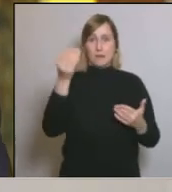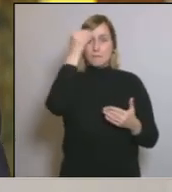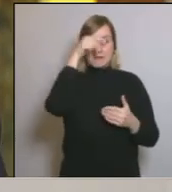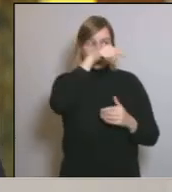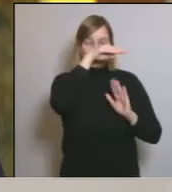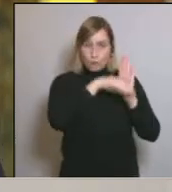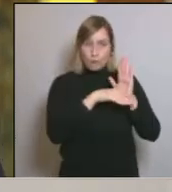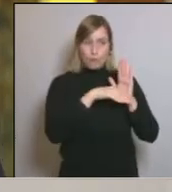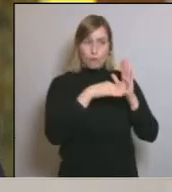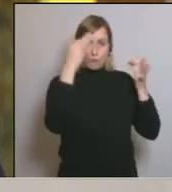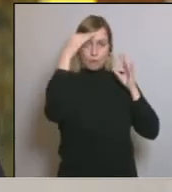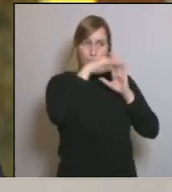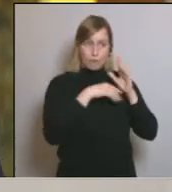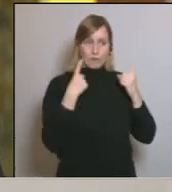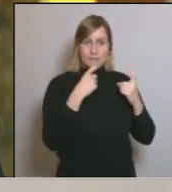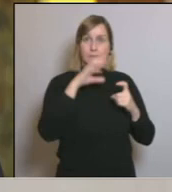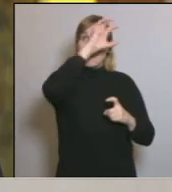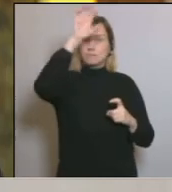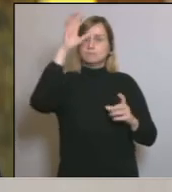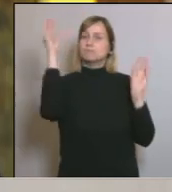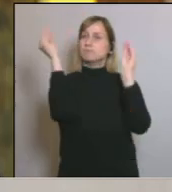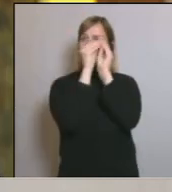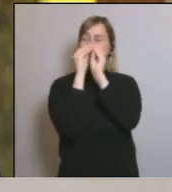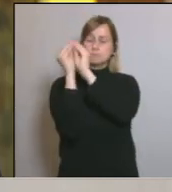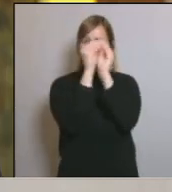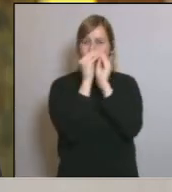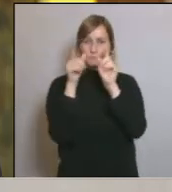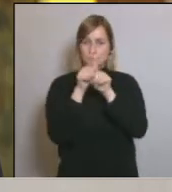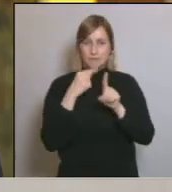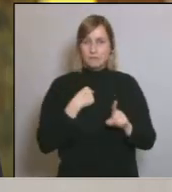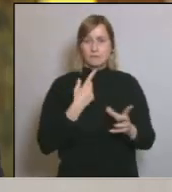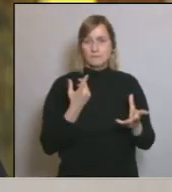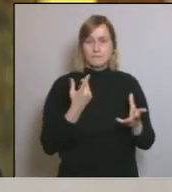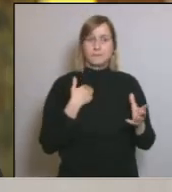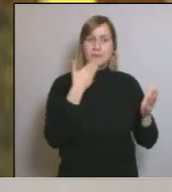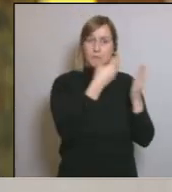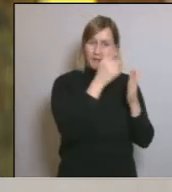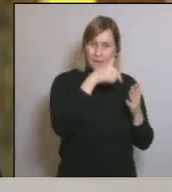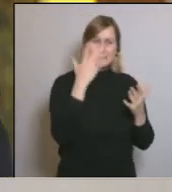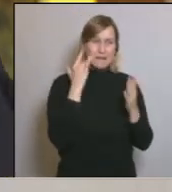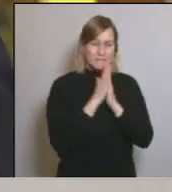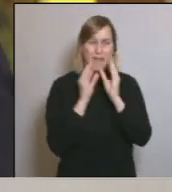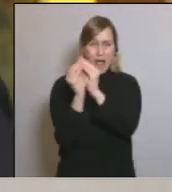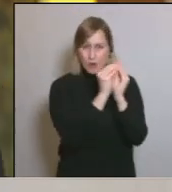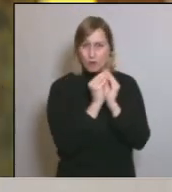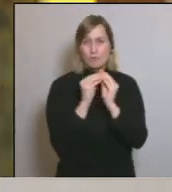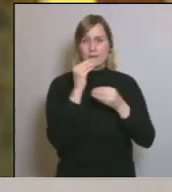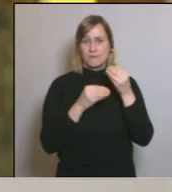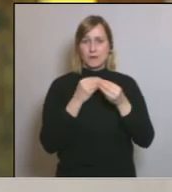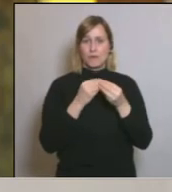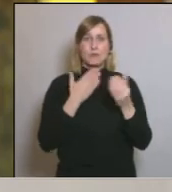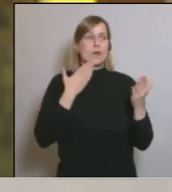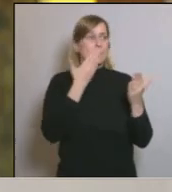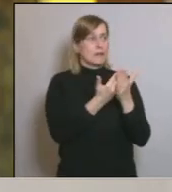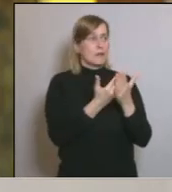necessitem. Altres comunitats autònomes també ho estan demanant. Posem-nos d'acord per fer-ho. Apelo a aquest acord